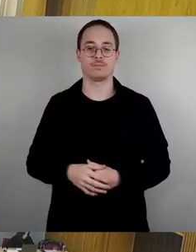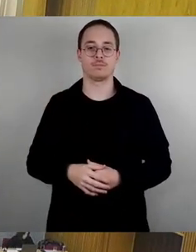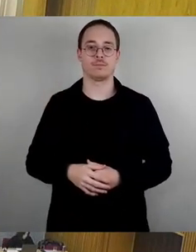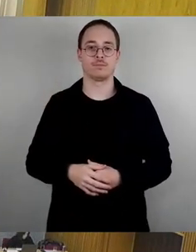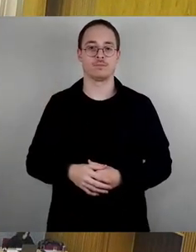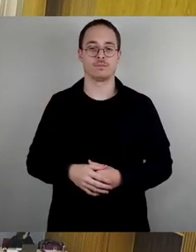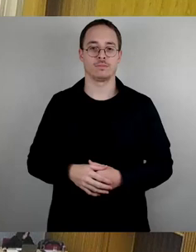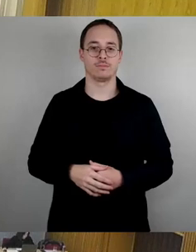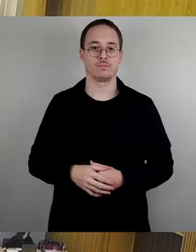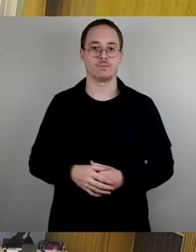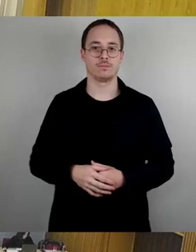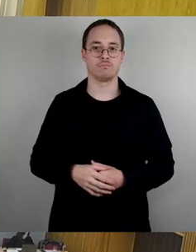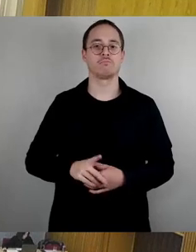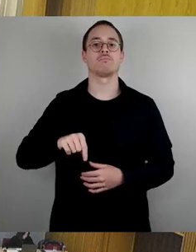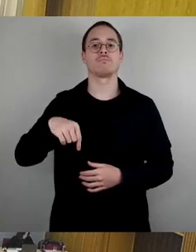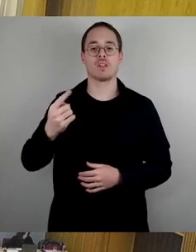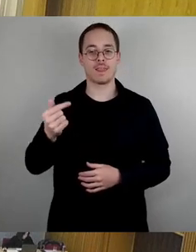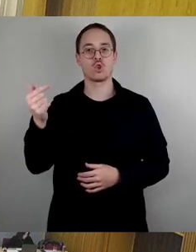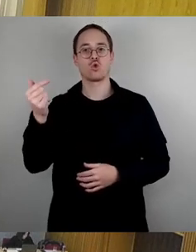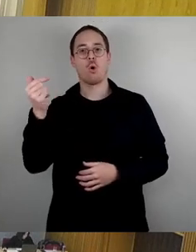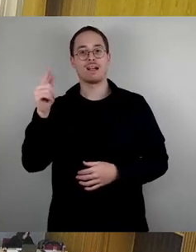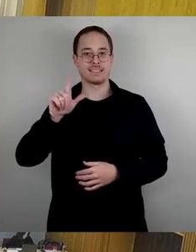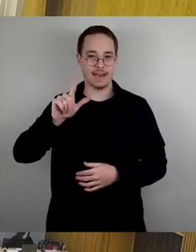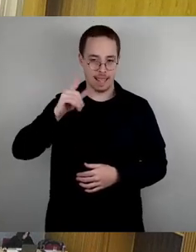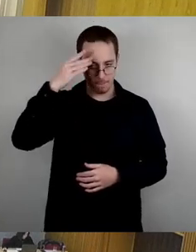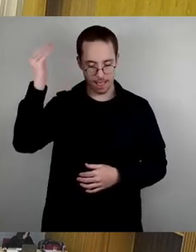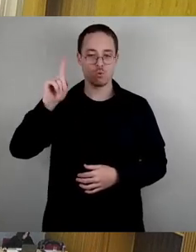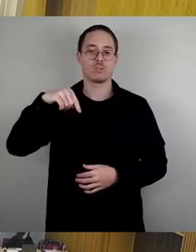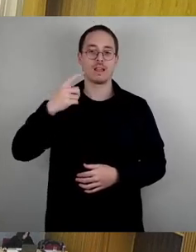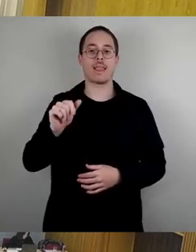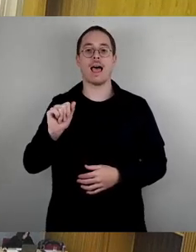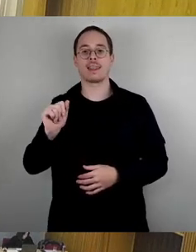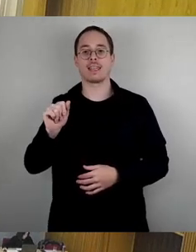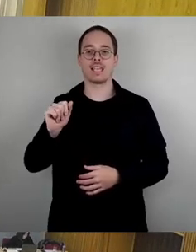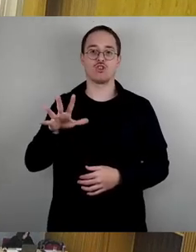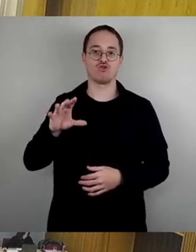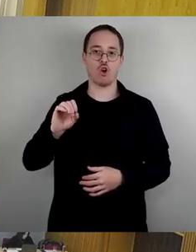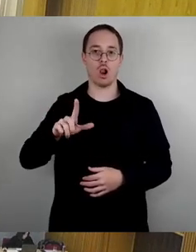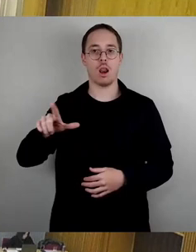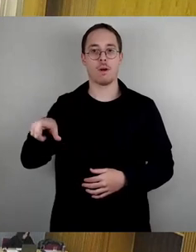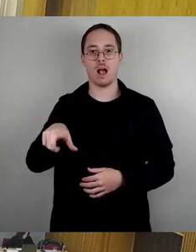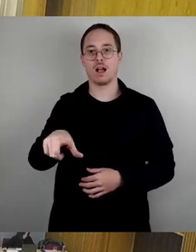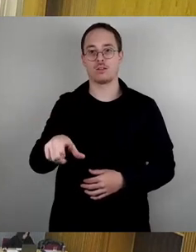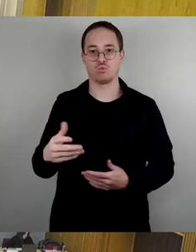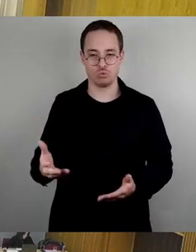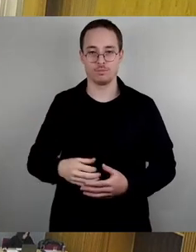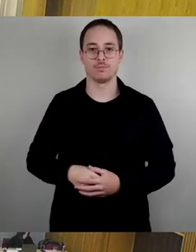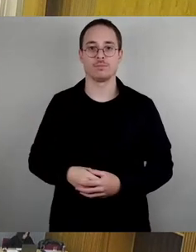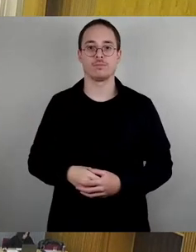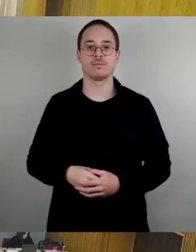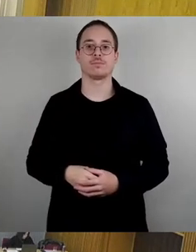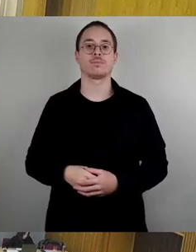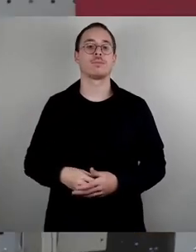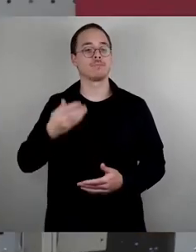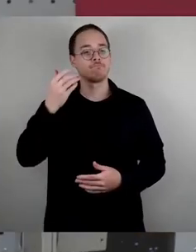Danach wäre noch Thomas Lehmann auf der Liste und dann André Schollbach zum Abschluss. Sehr geehrter Herr Bürgermeister, liebe